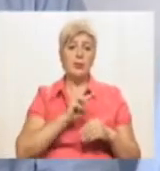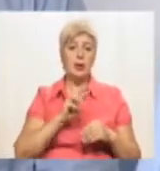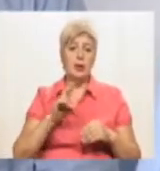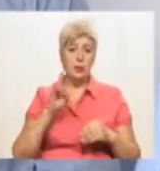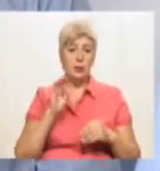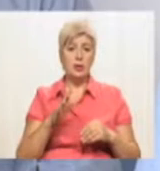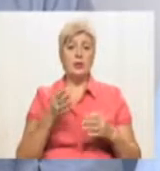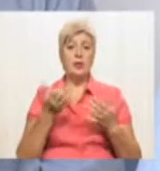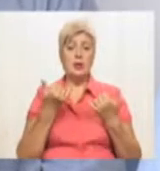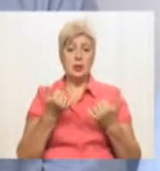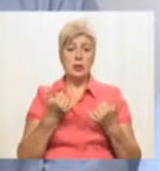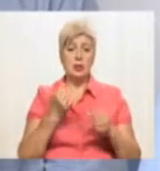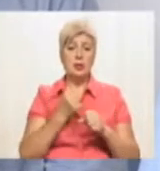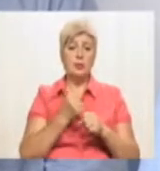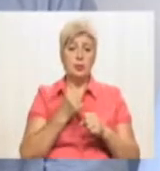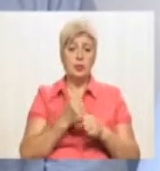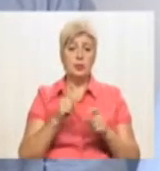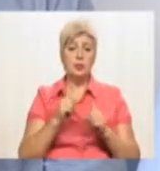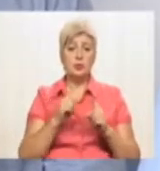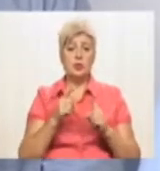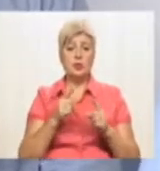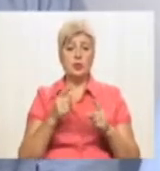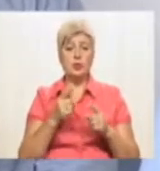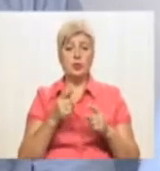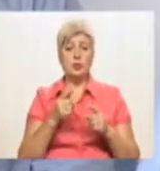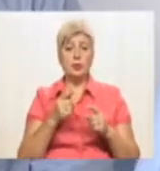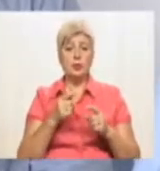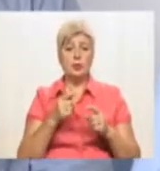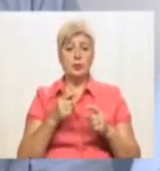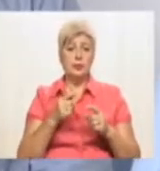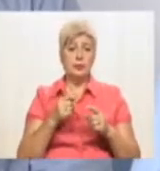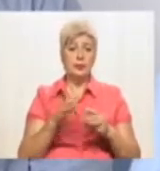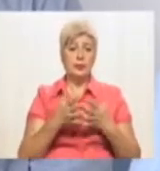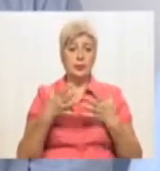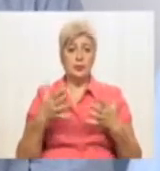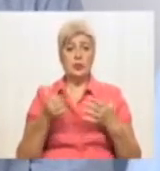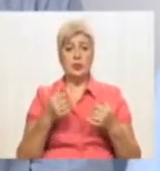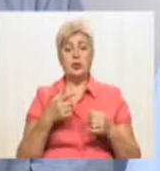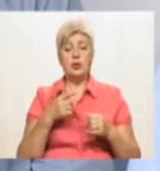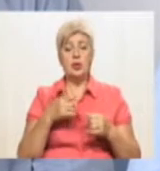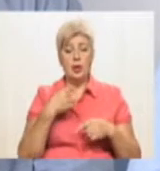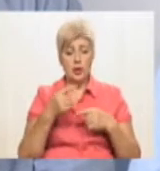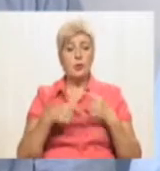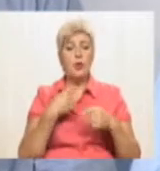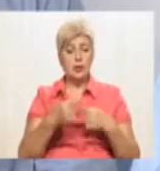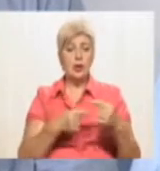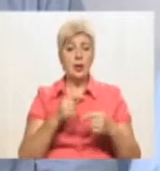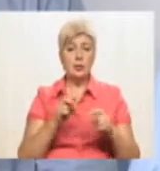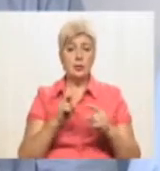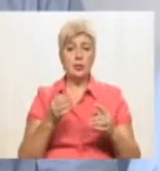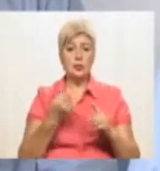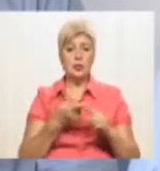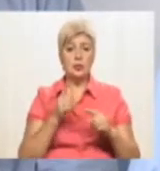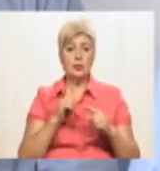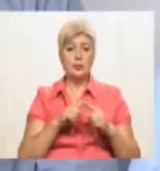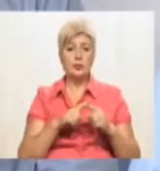само працюємо над тим, щоб медичний вимір співпраці перейшов більш практично площину і набув системного характеру. Тому це один із практичних вимірів